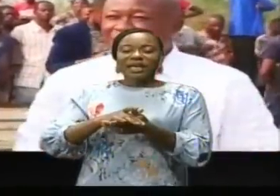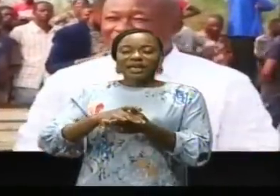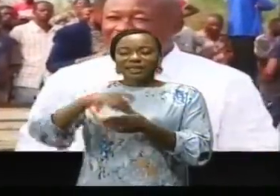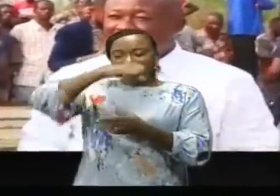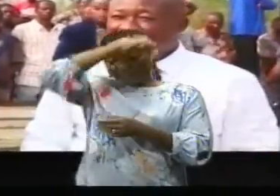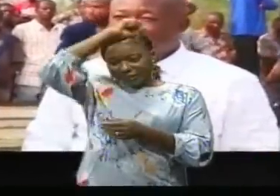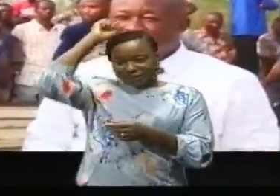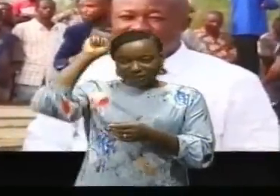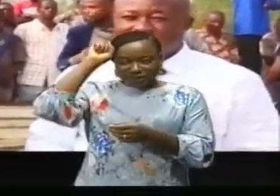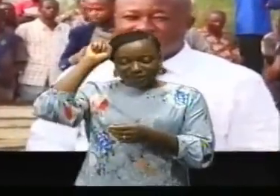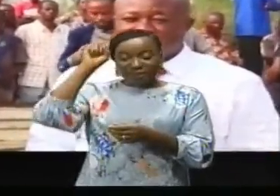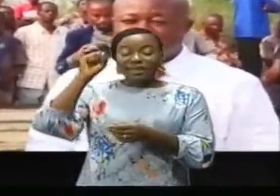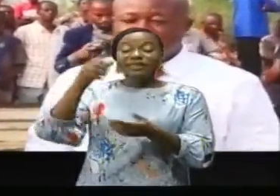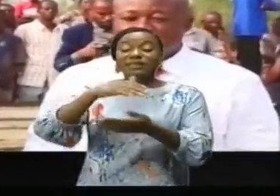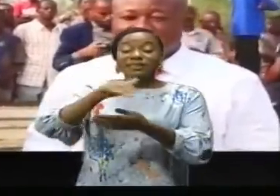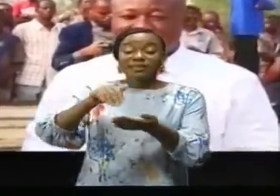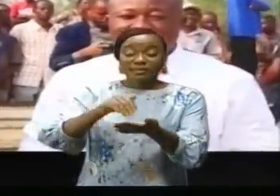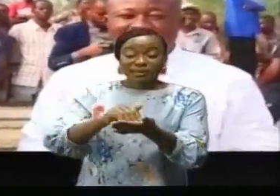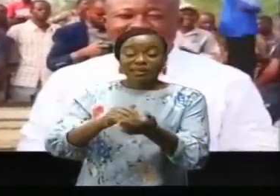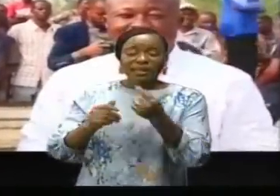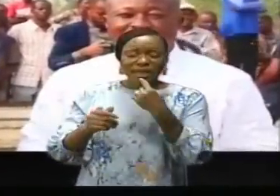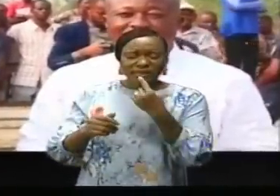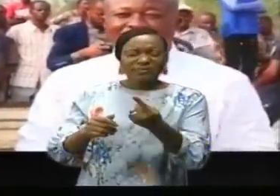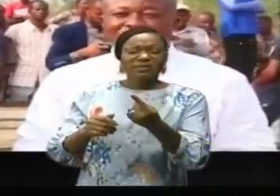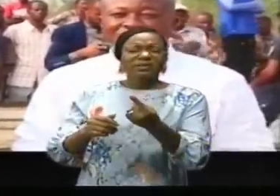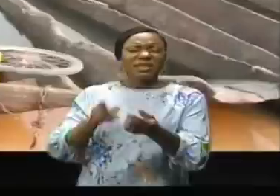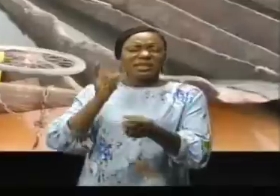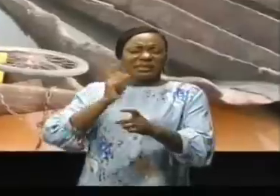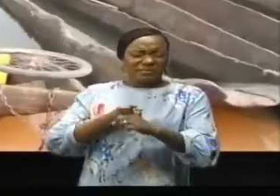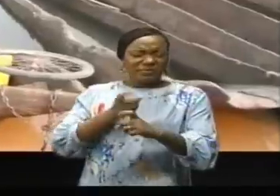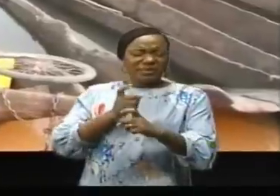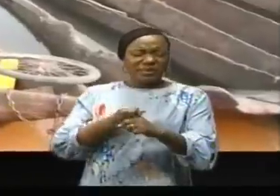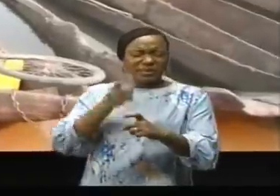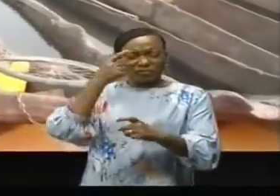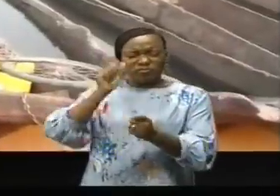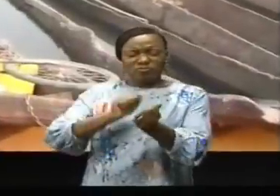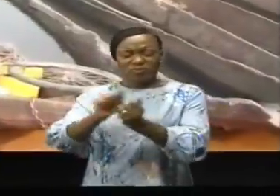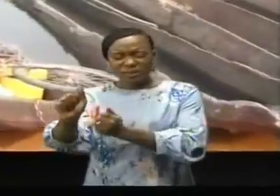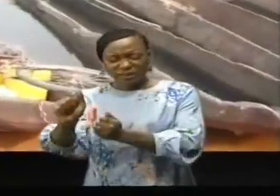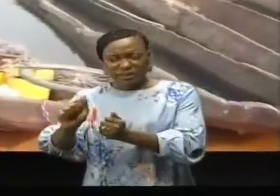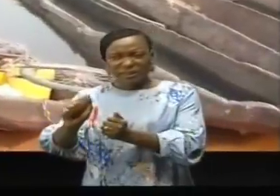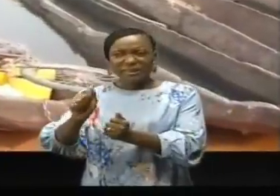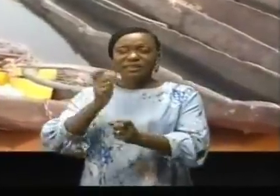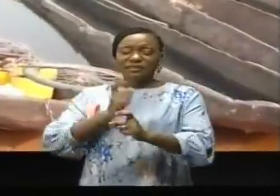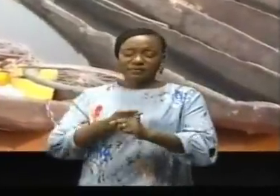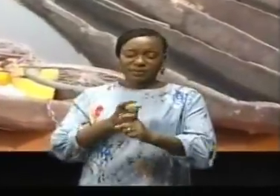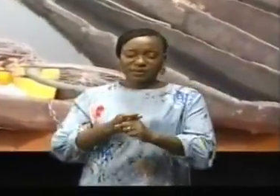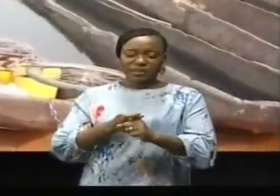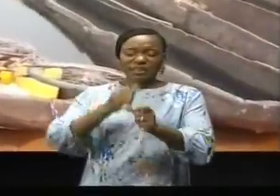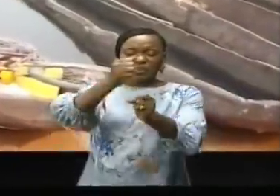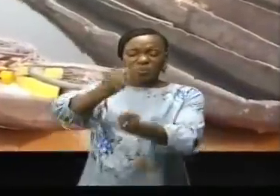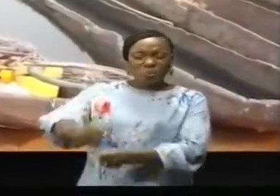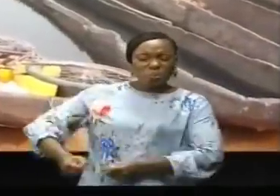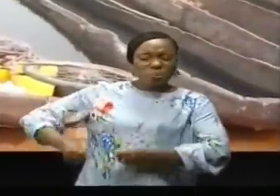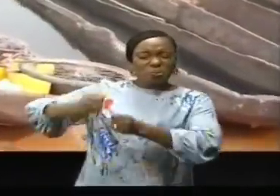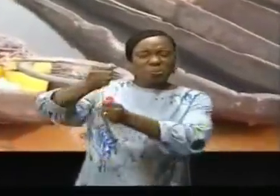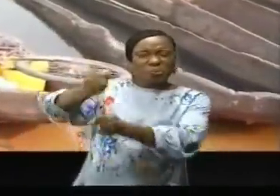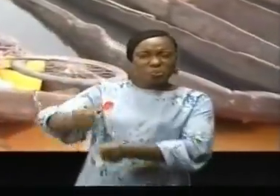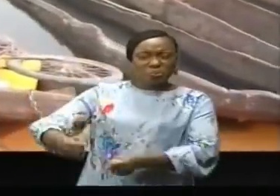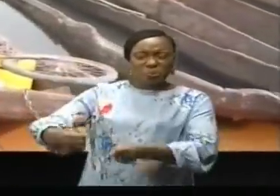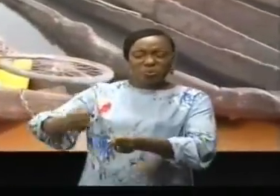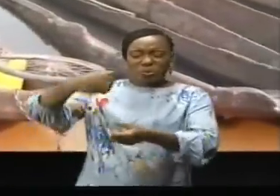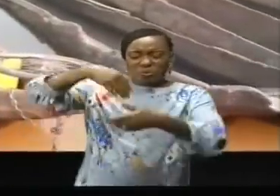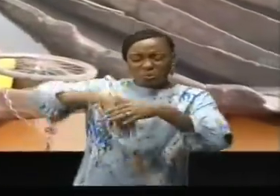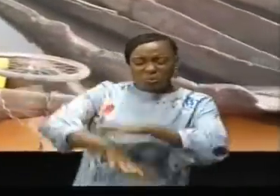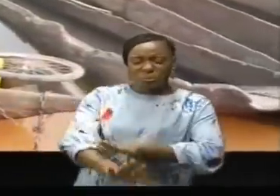administrés des difficultés observées sur ces lieux alors qu'il tente de traverser à bord des pirogues de fortune, dont la plupart prennent de l'eau